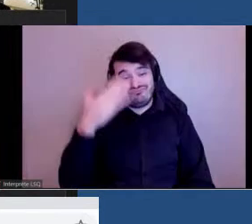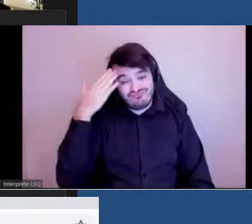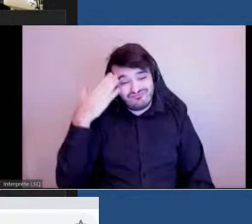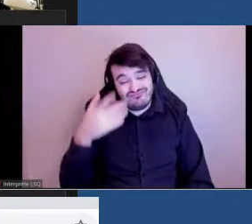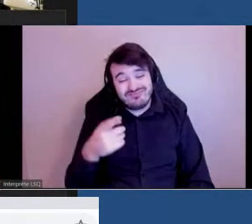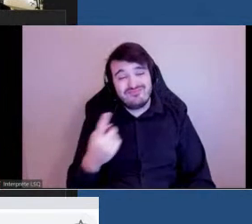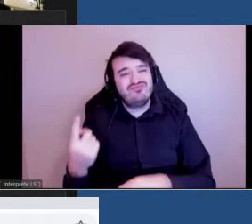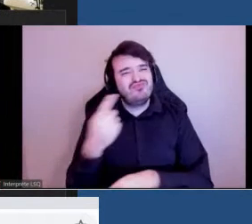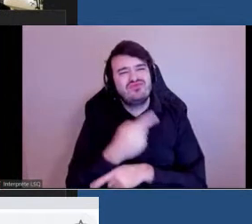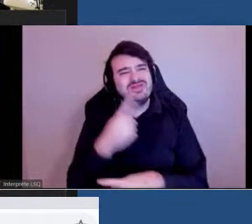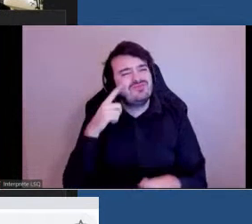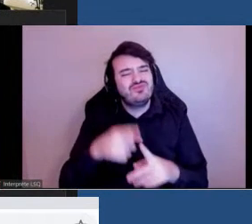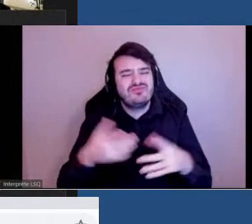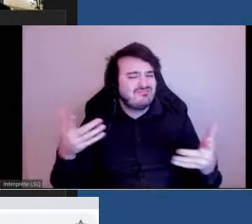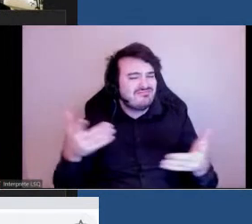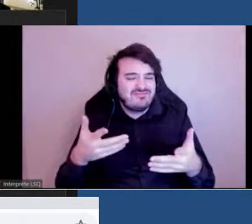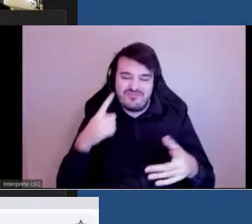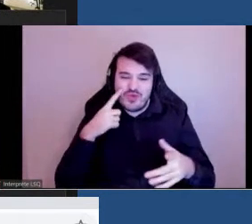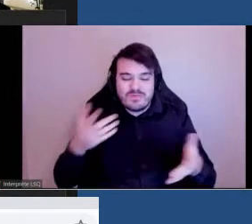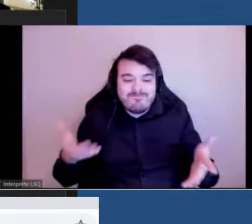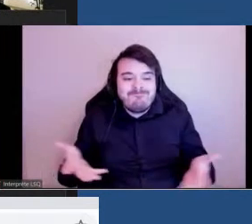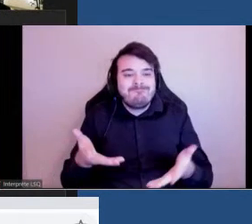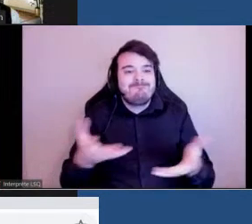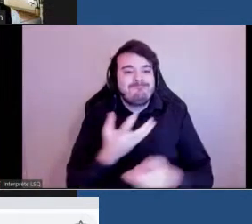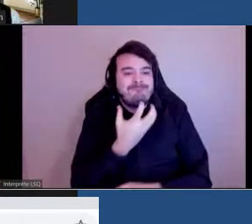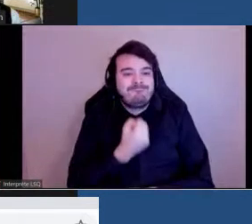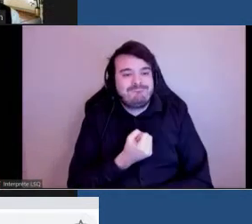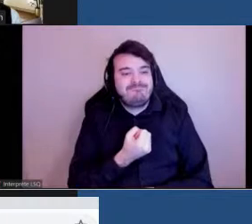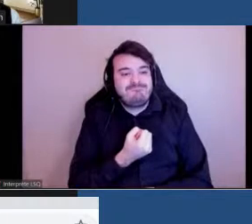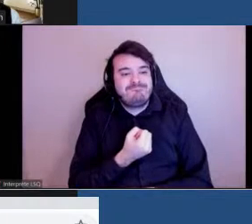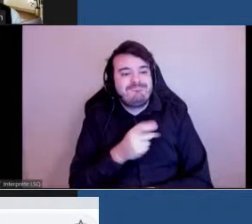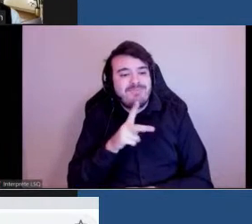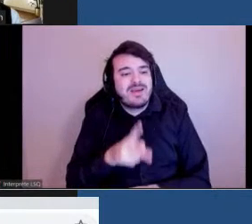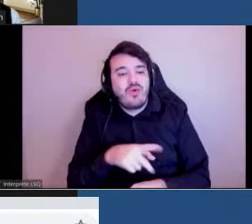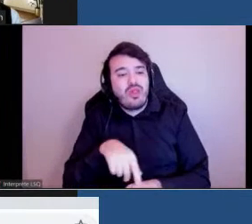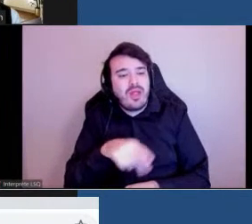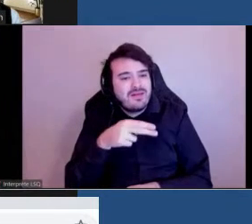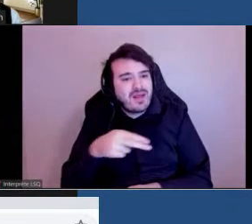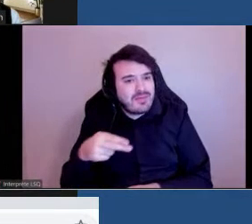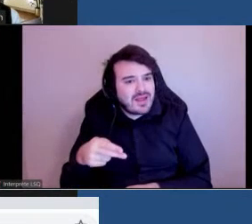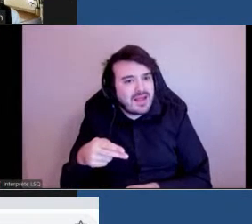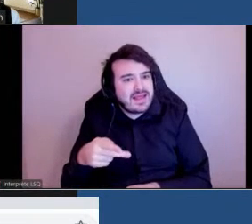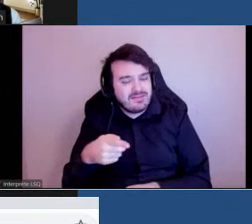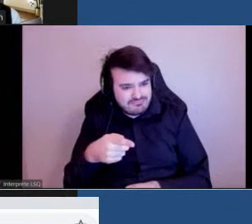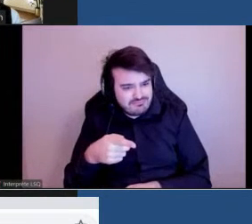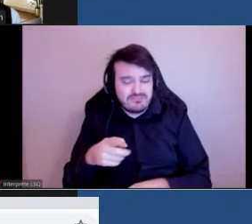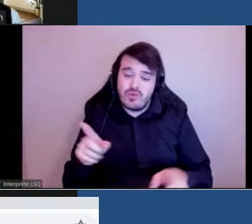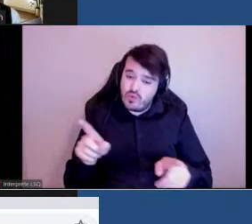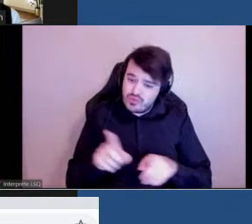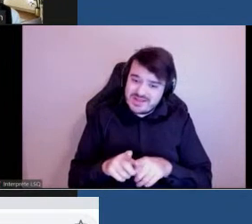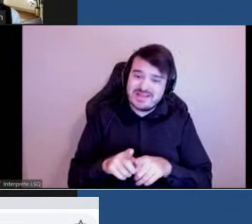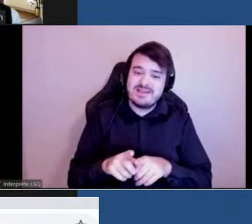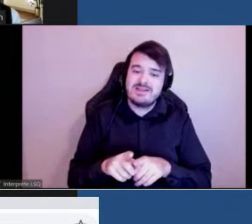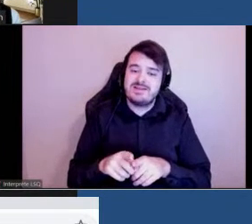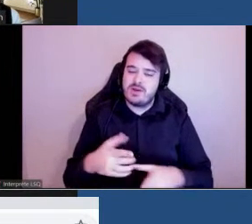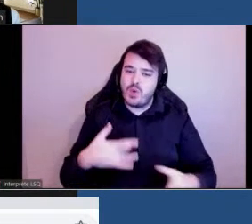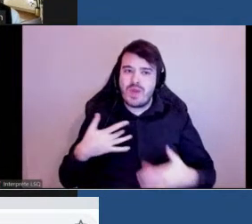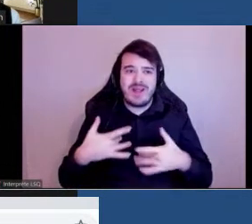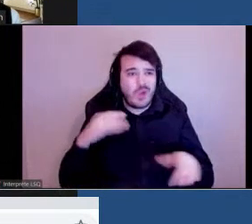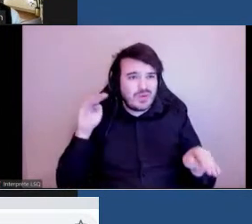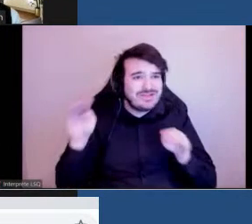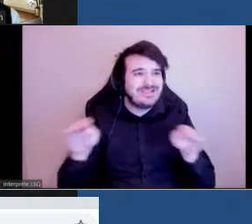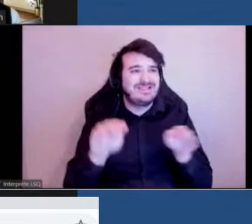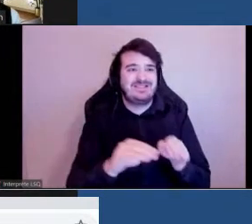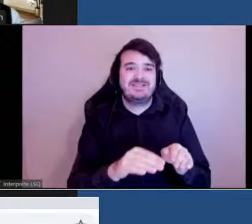qui veut promouvoir les personnes handicapées et aussi la conscientisation des